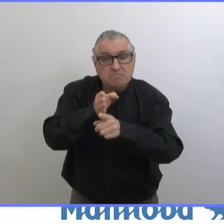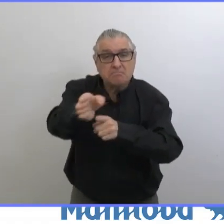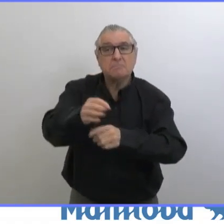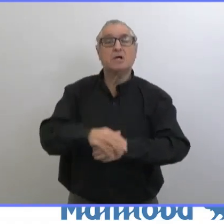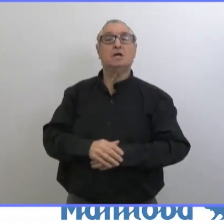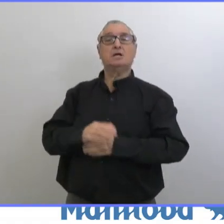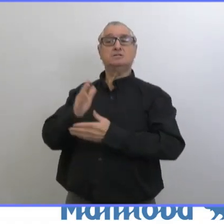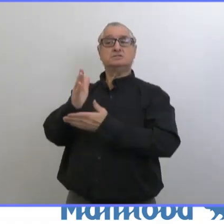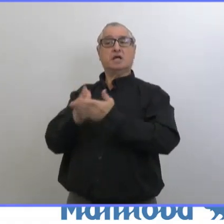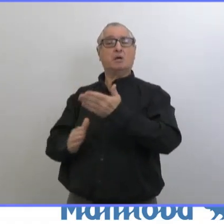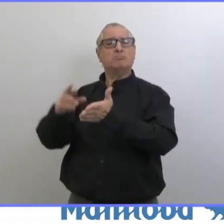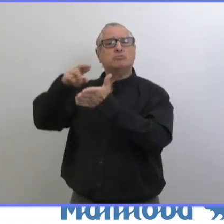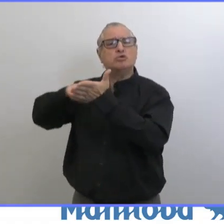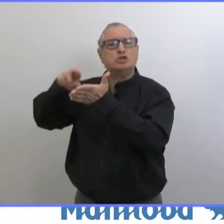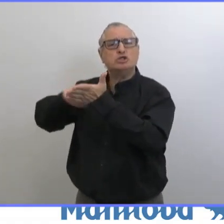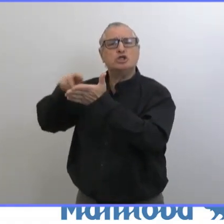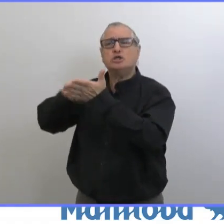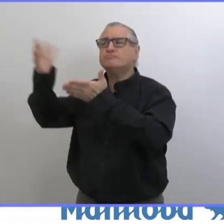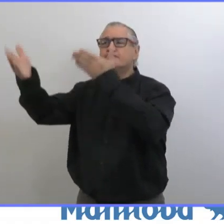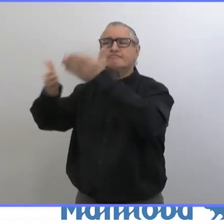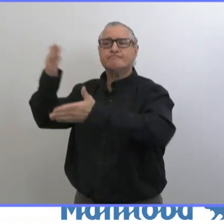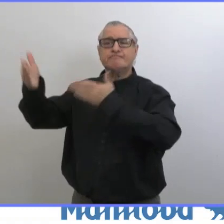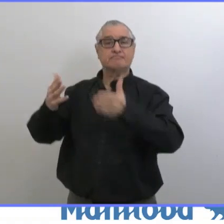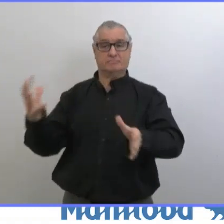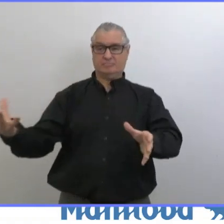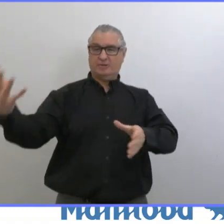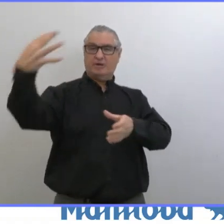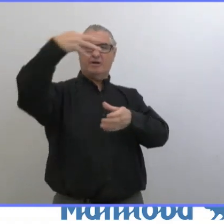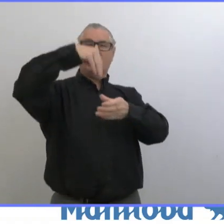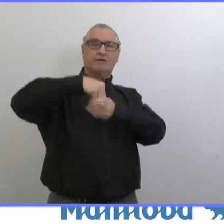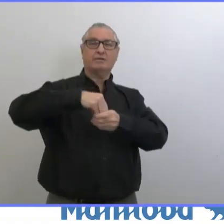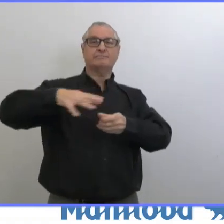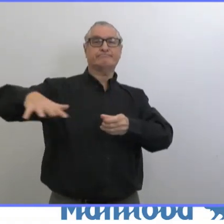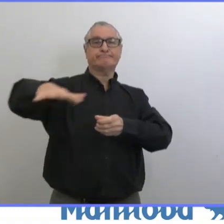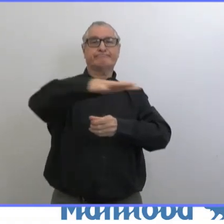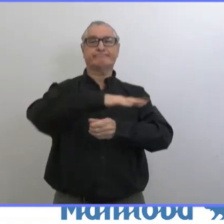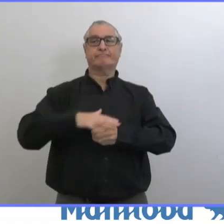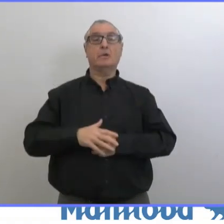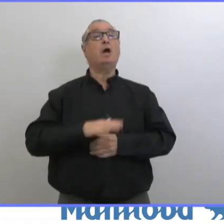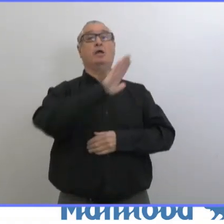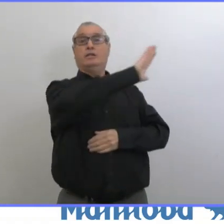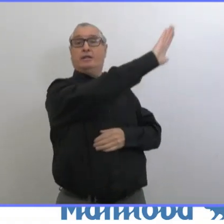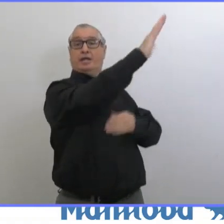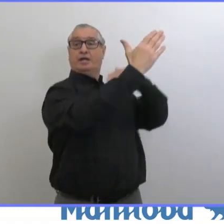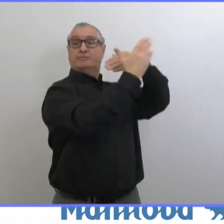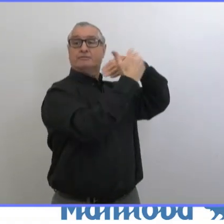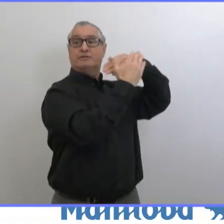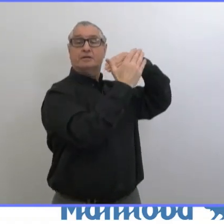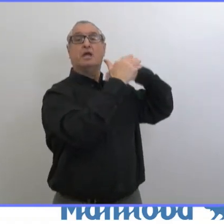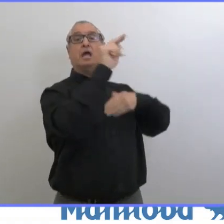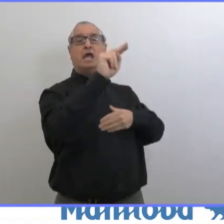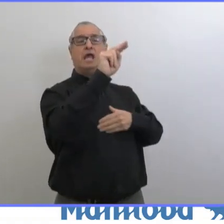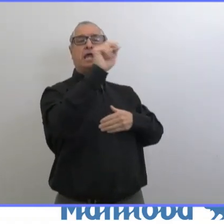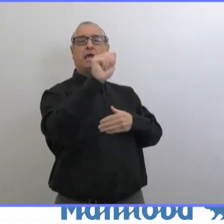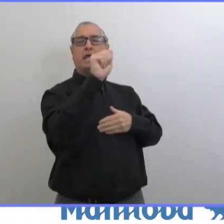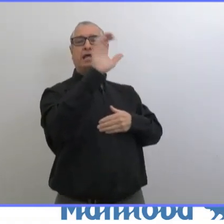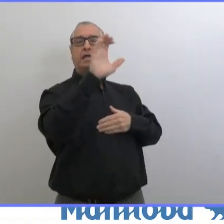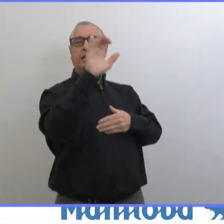en fonction des situations locales et des lignes directrices du comité national. Une fois ces décisions prises,